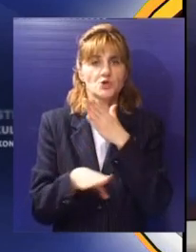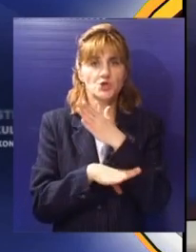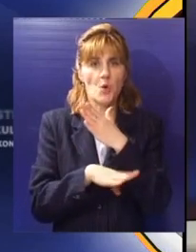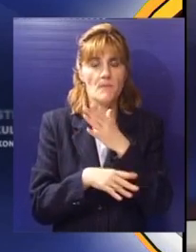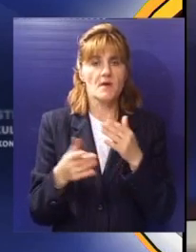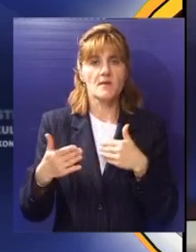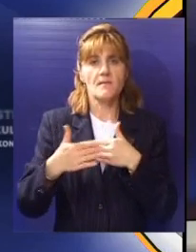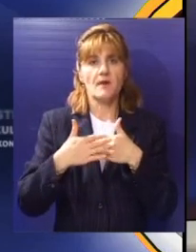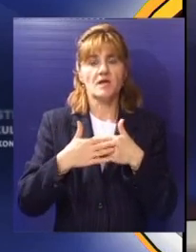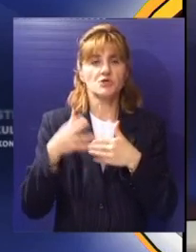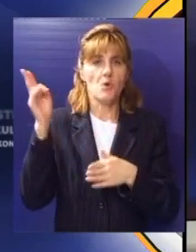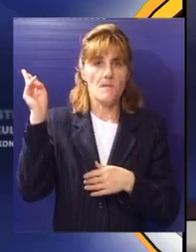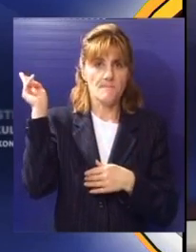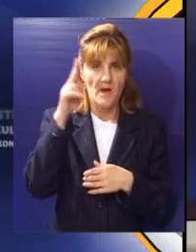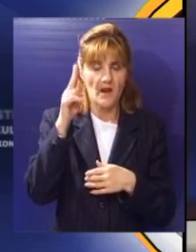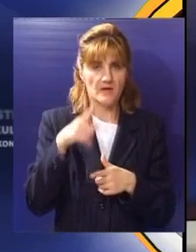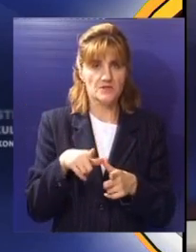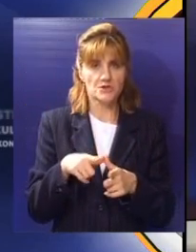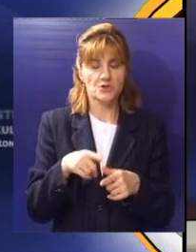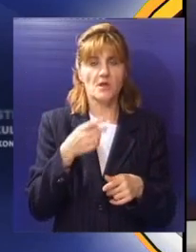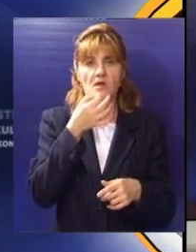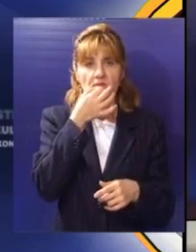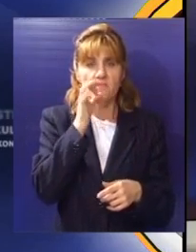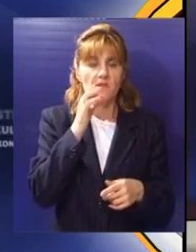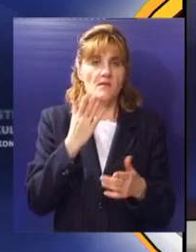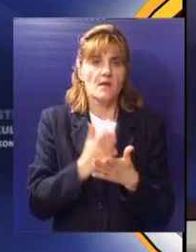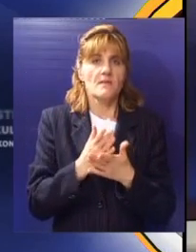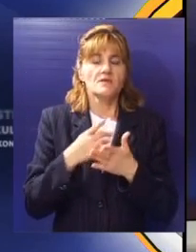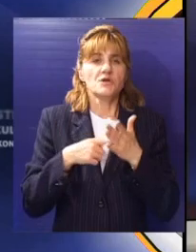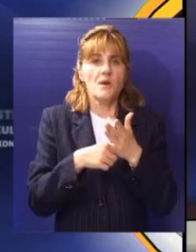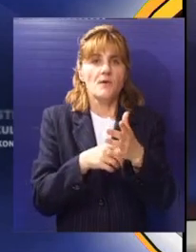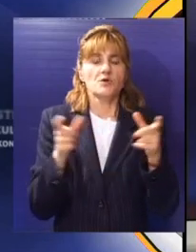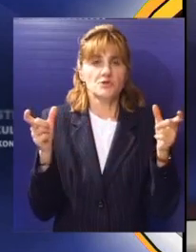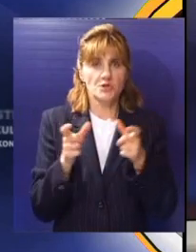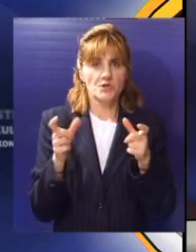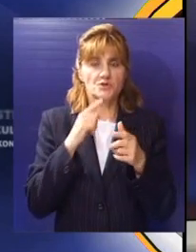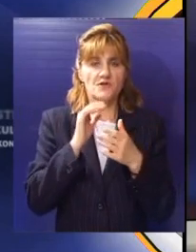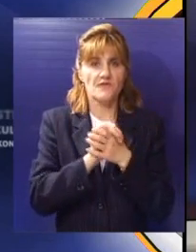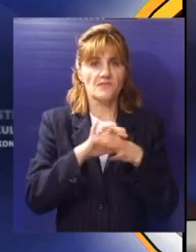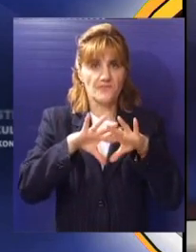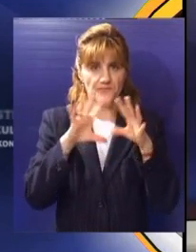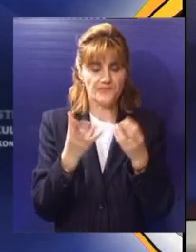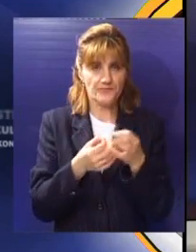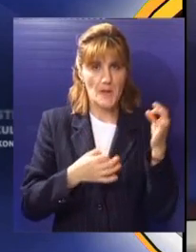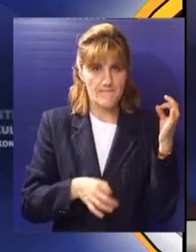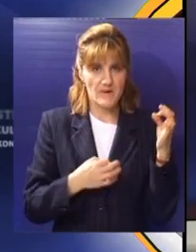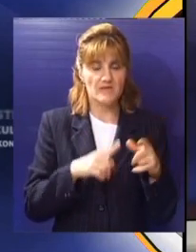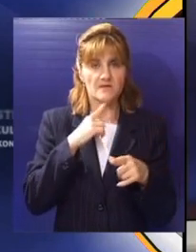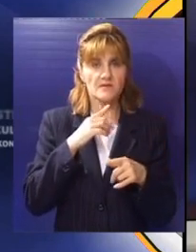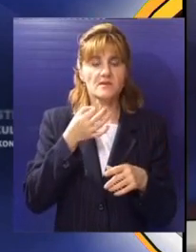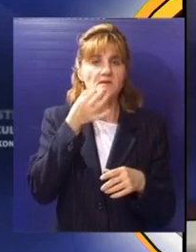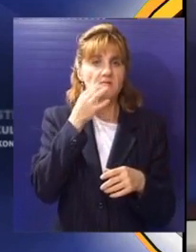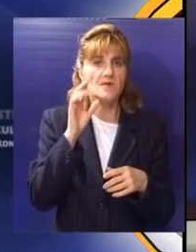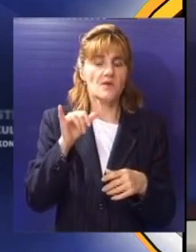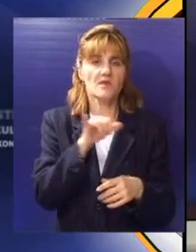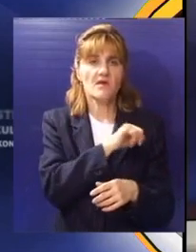Palića. Na dve bine biće predstavljeni najznačajniji aktuelni regionalni bendovi i DJ-evi, a festival će obogatiti i